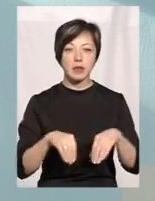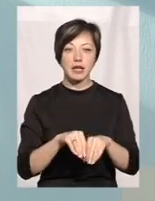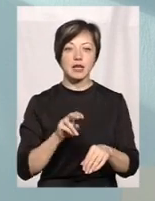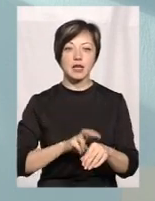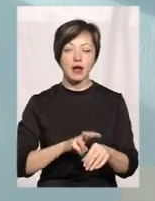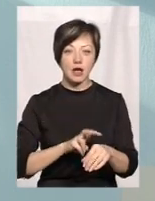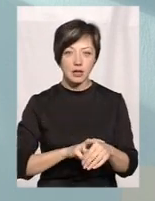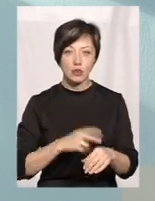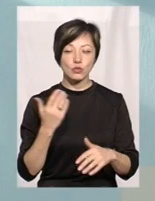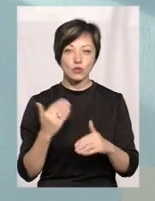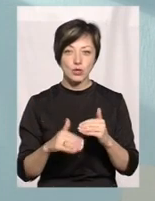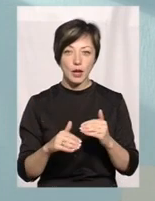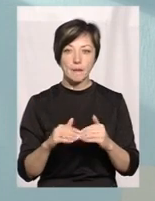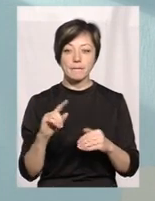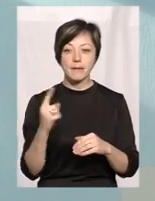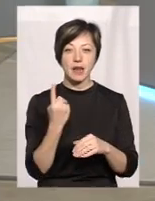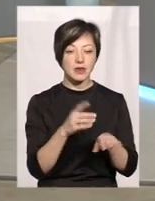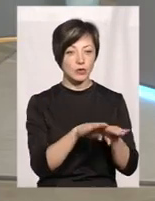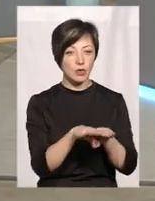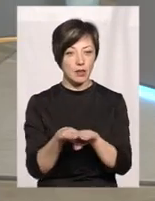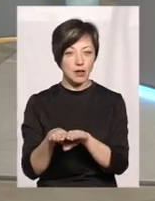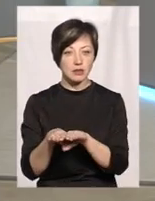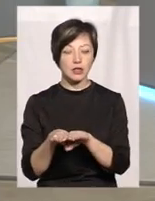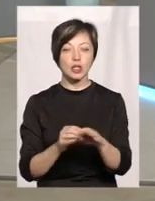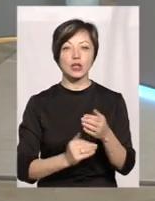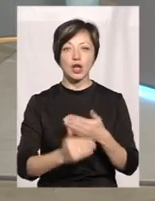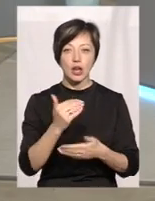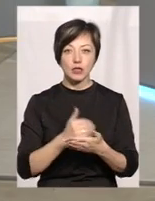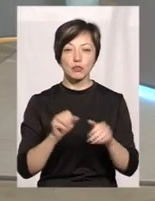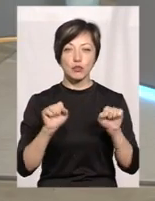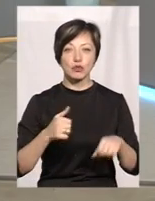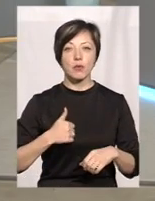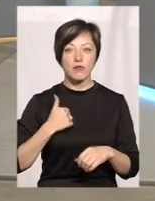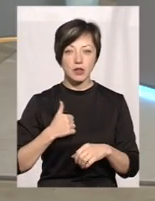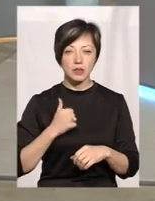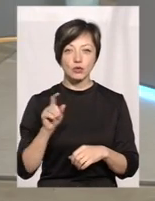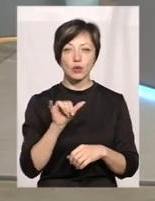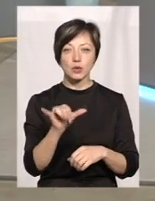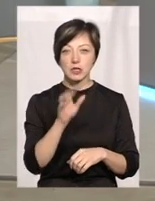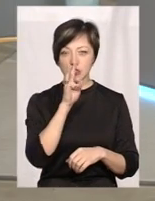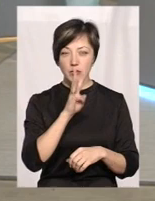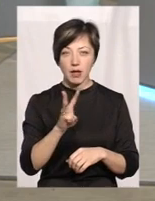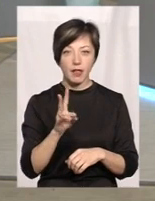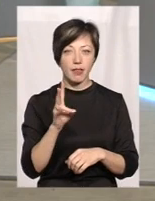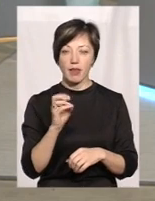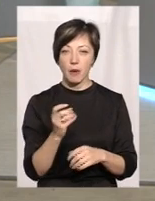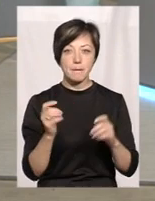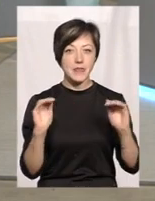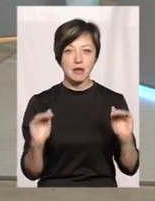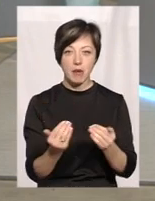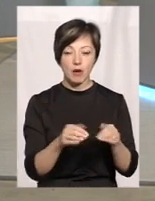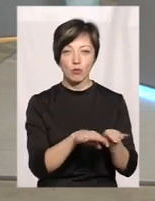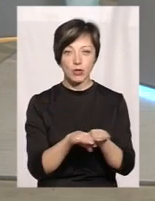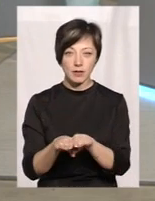лікарі, уже первинки, як ми кажемо, нарешті можуть похвалитися тим, що у них зарплата вже не на мінімальному